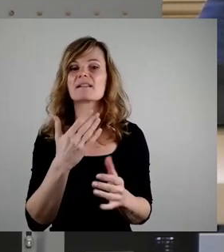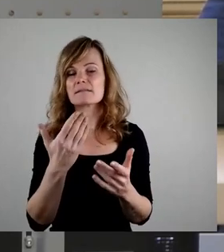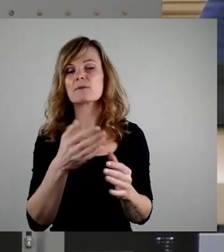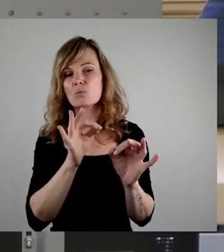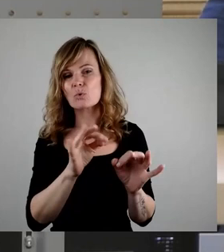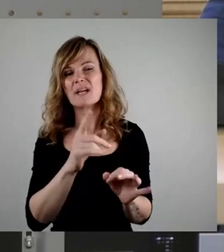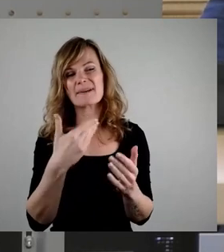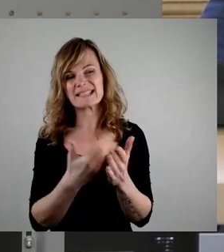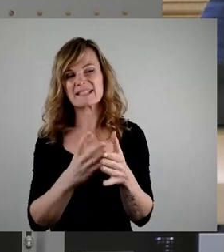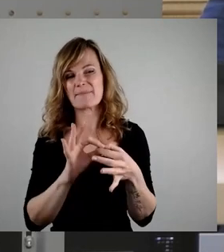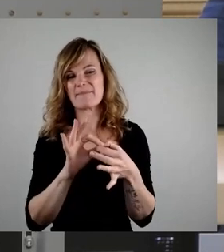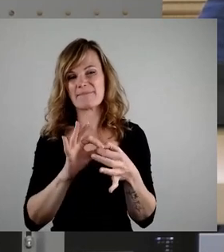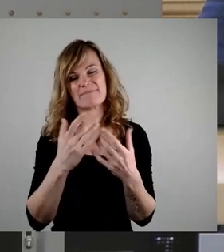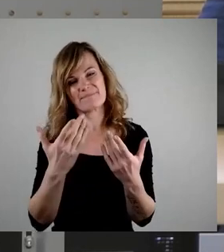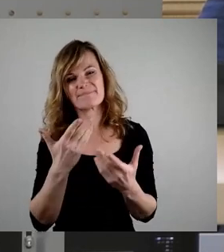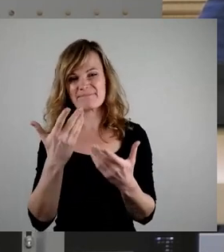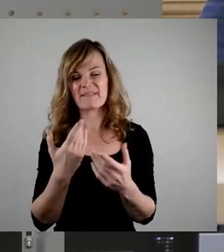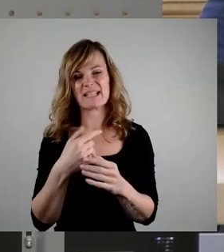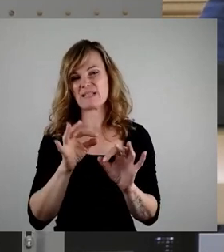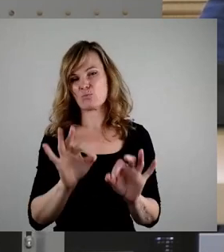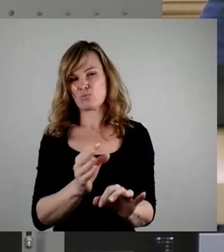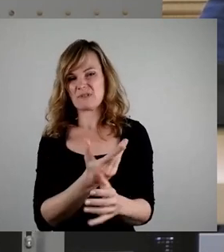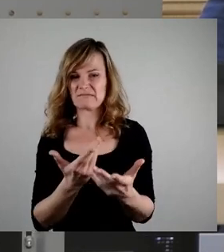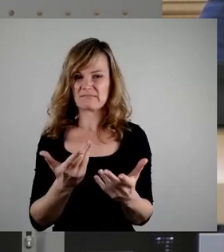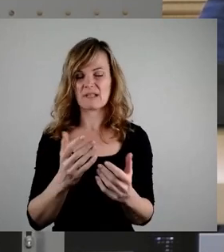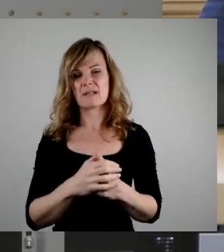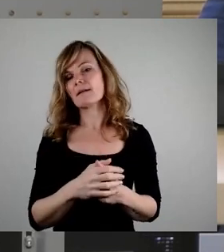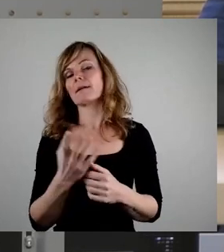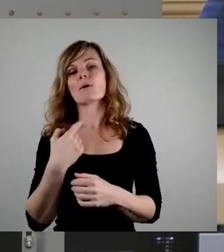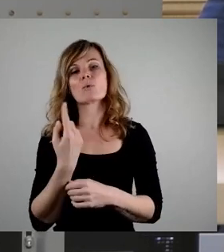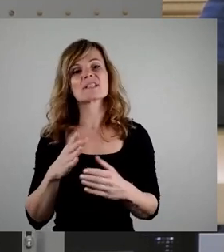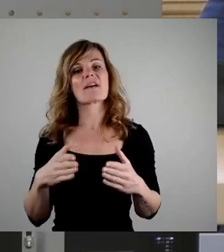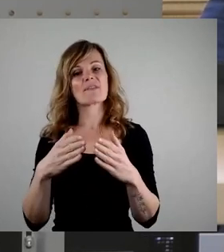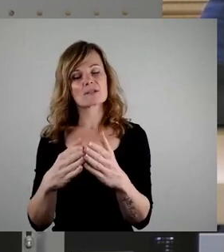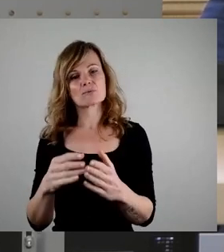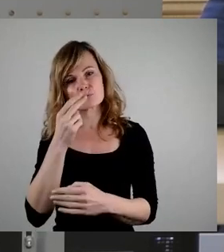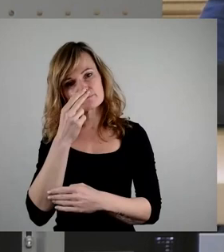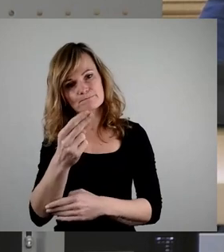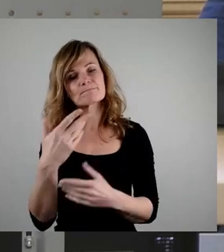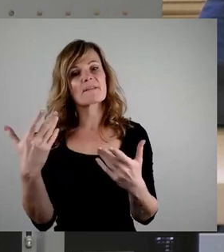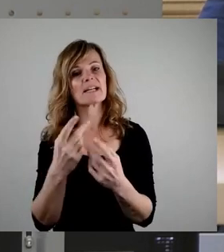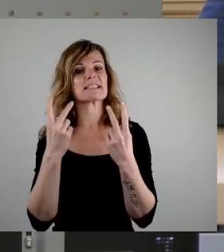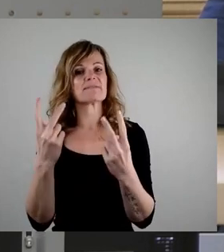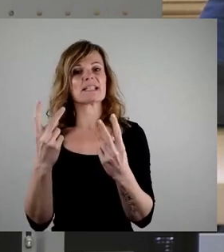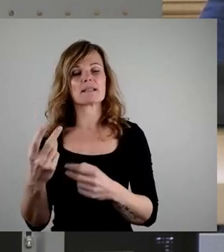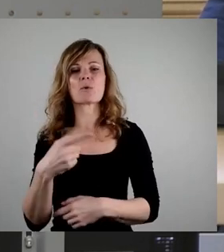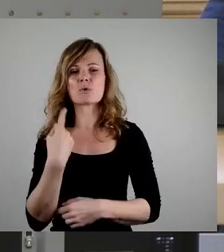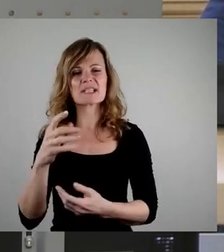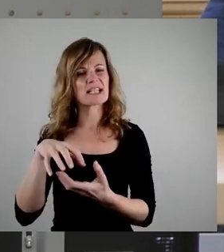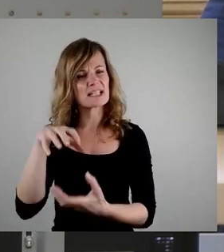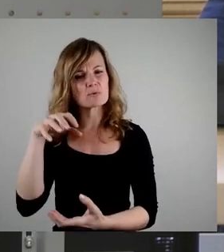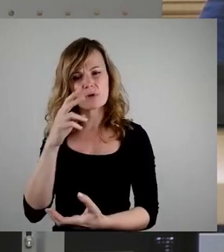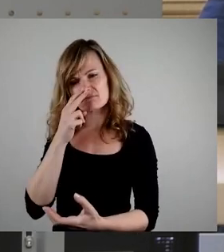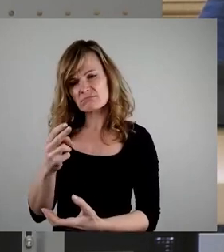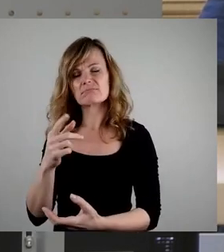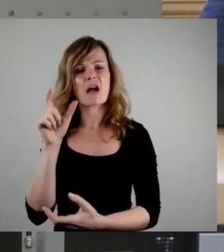es eigentlich bei der Digitalisierung aus Sicht unserer Fraktion wirklich? Worauf sollten wir unsere Ressourcen konzentrieren? Weil